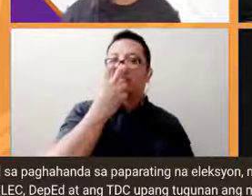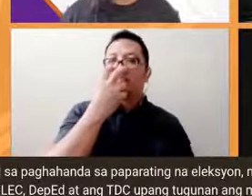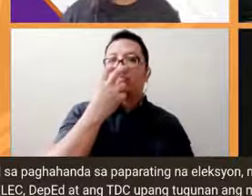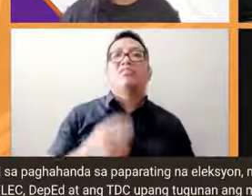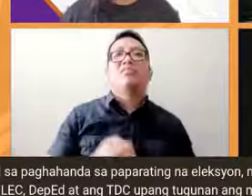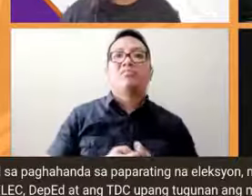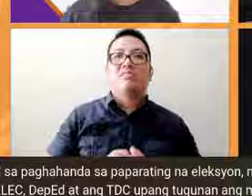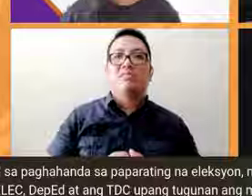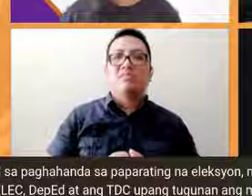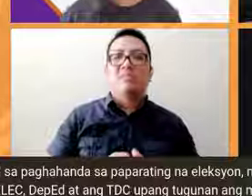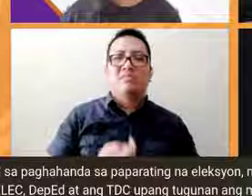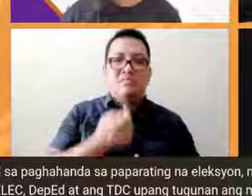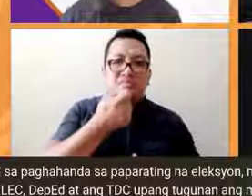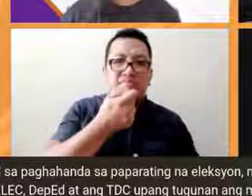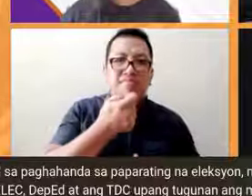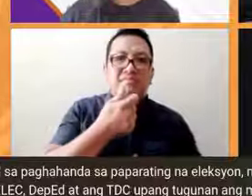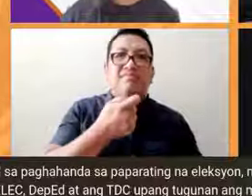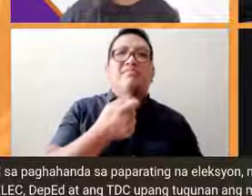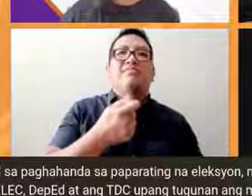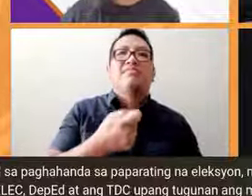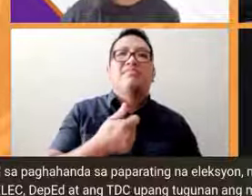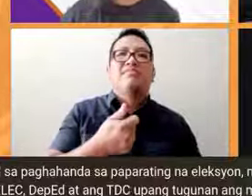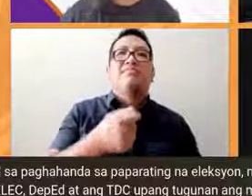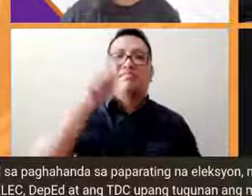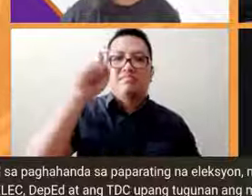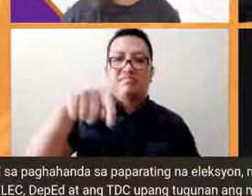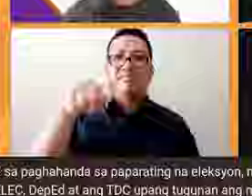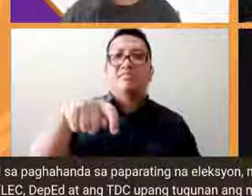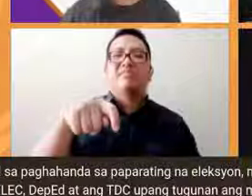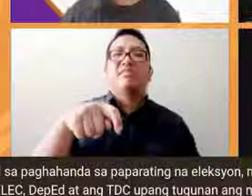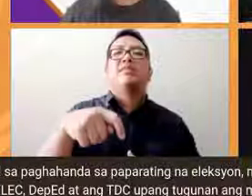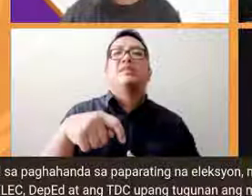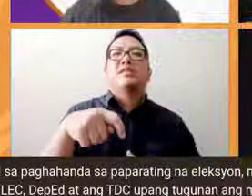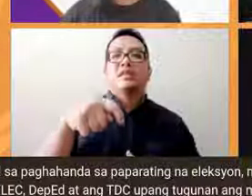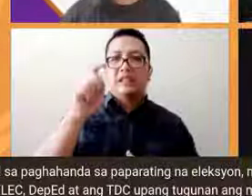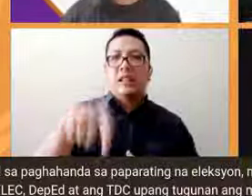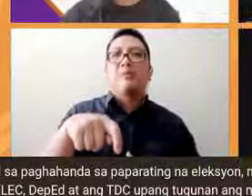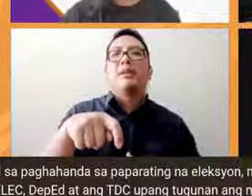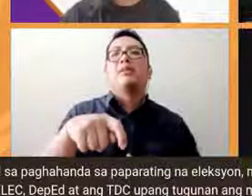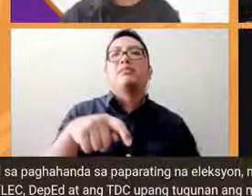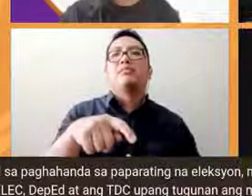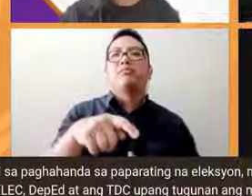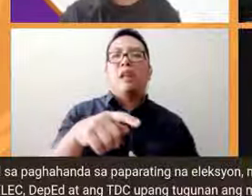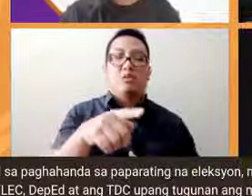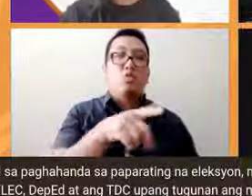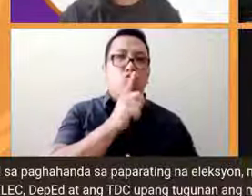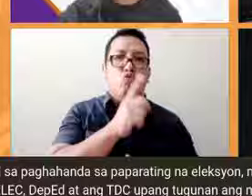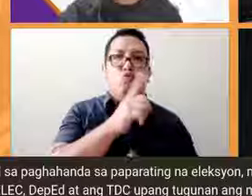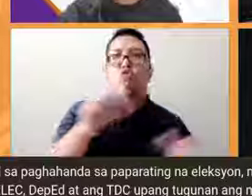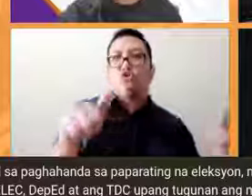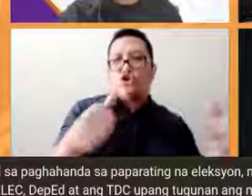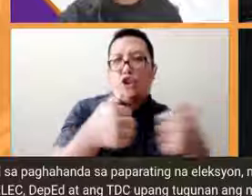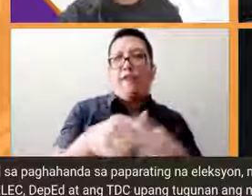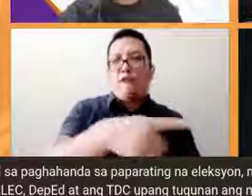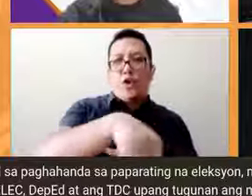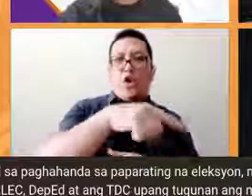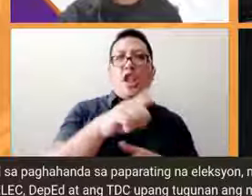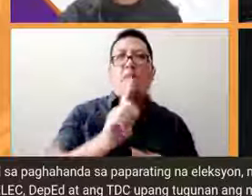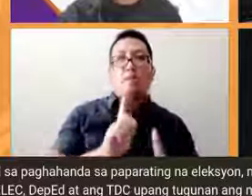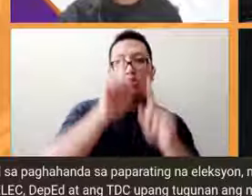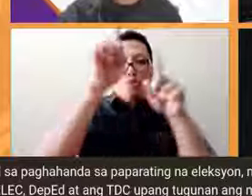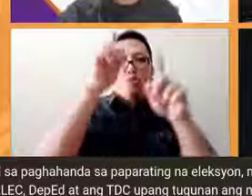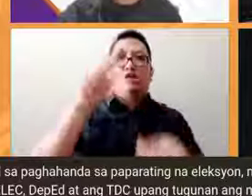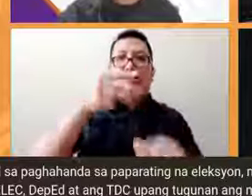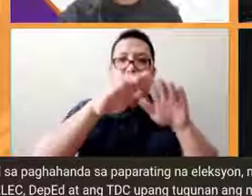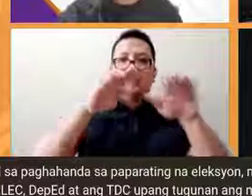this would be very challenging for them and we really have to make sure that they will